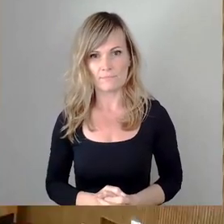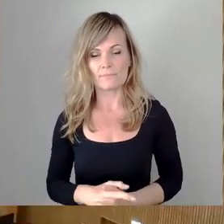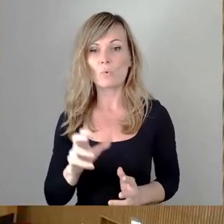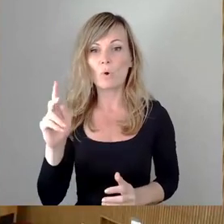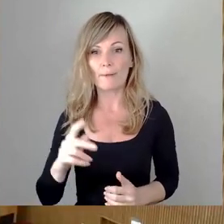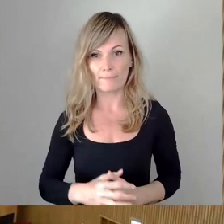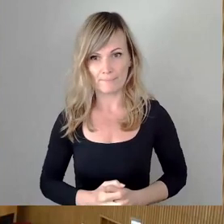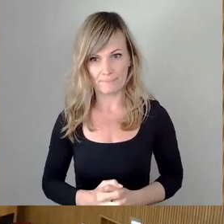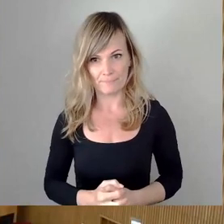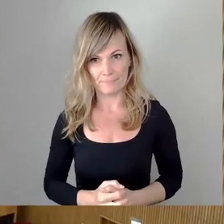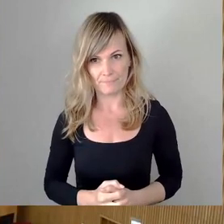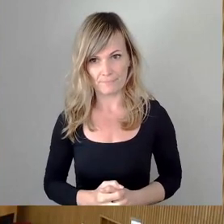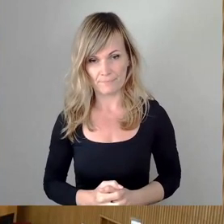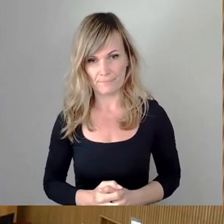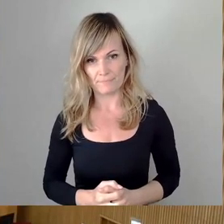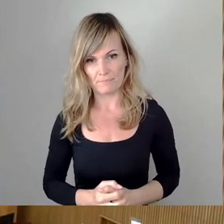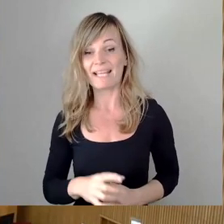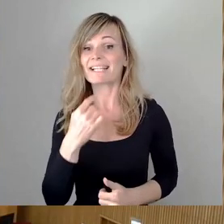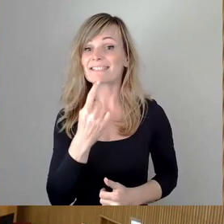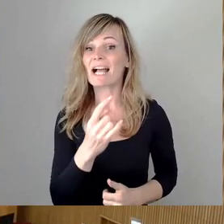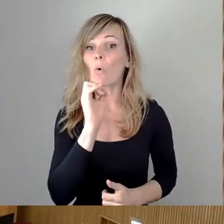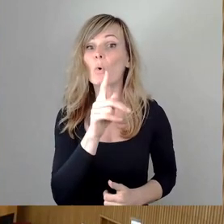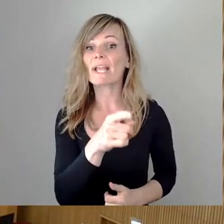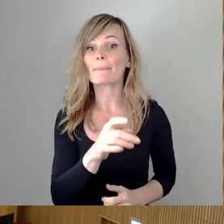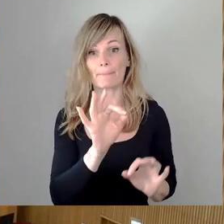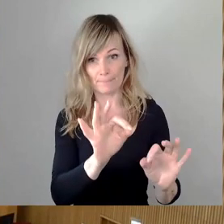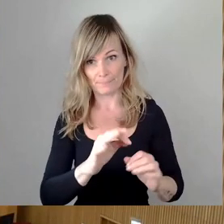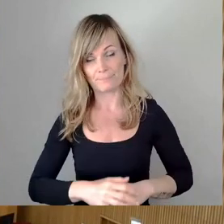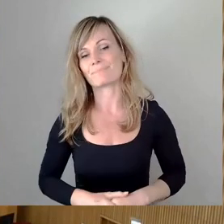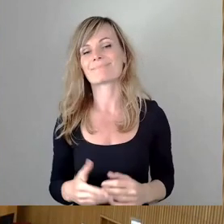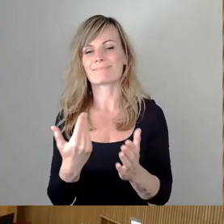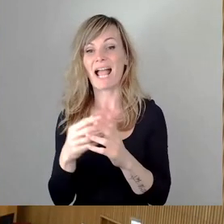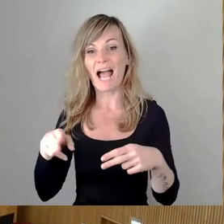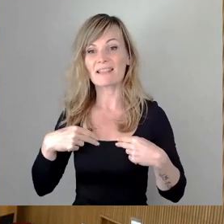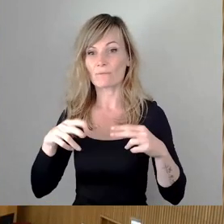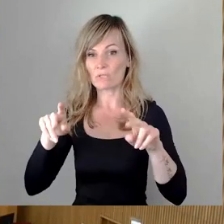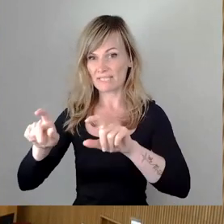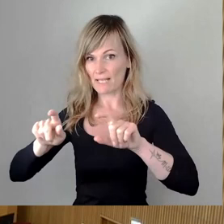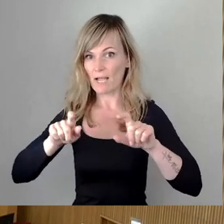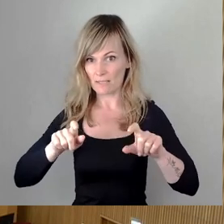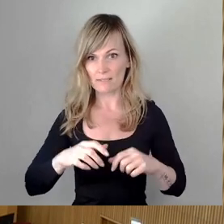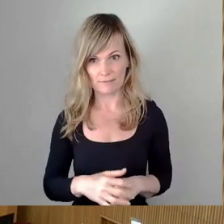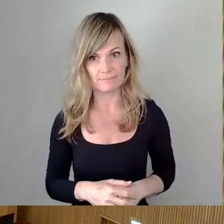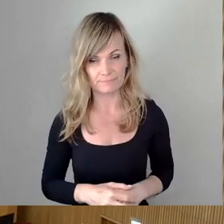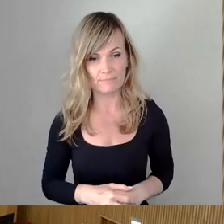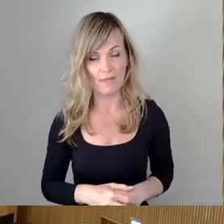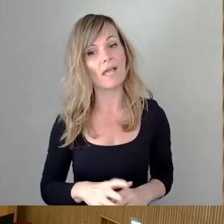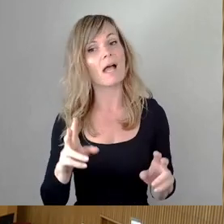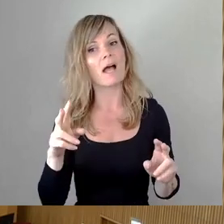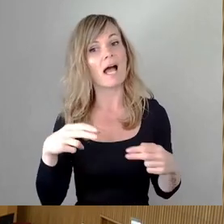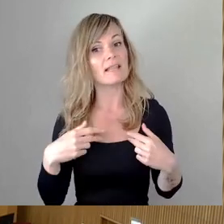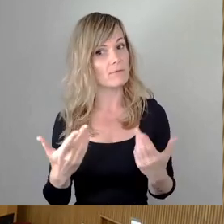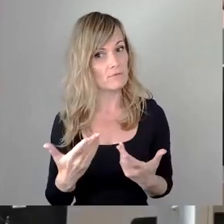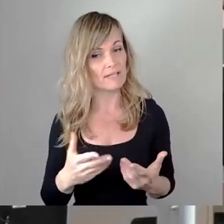Also, er hat okay gesagt. Ich würde dann jetzt aus dieser Antwort zitieren. Die Antwort, meine Damen und Herren, es ist die